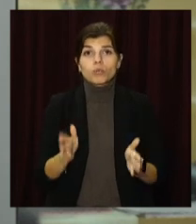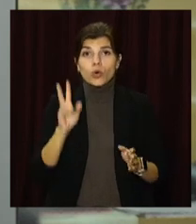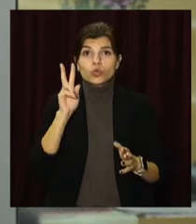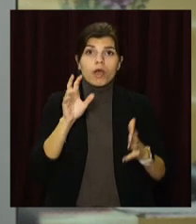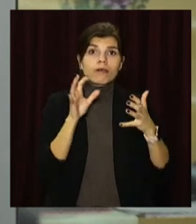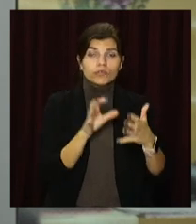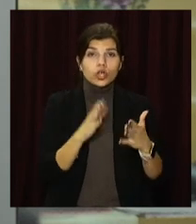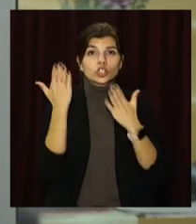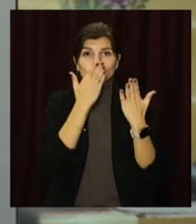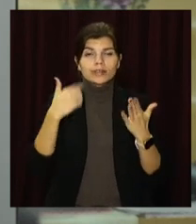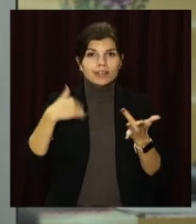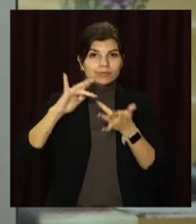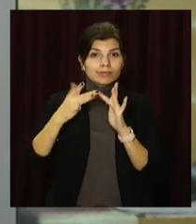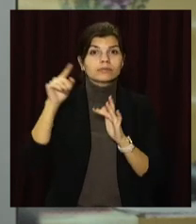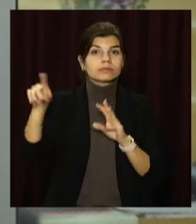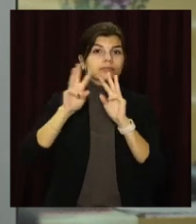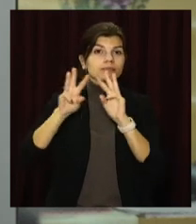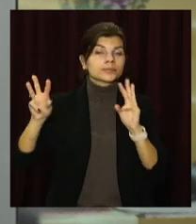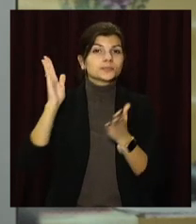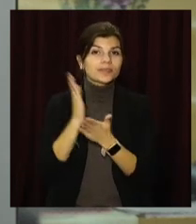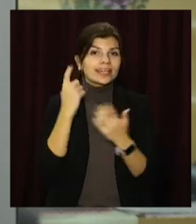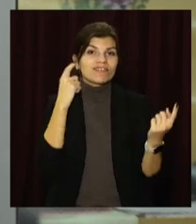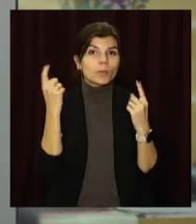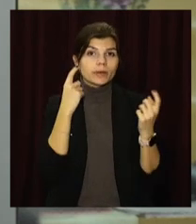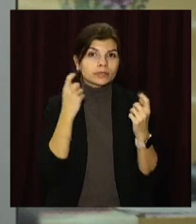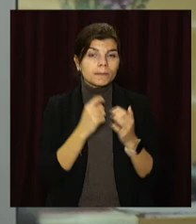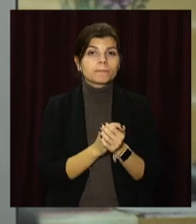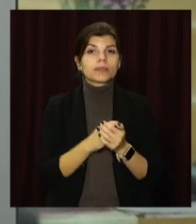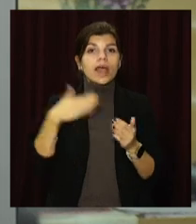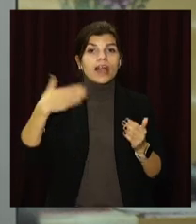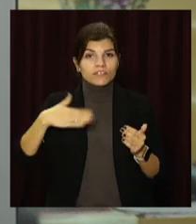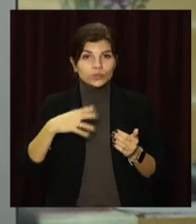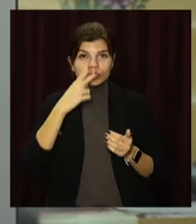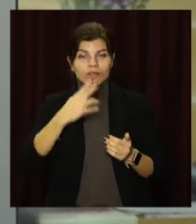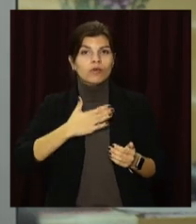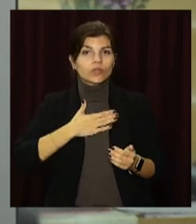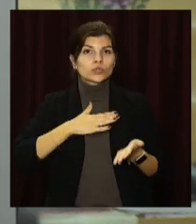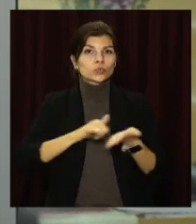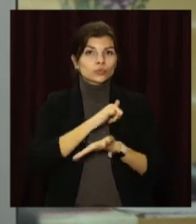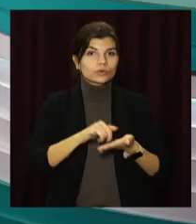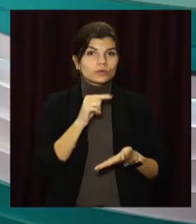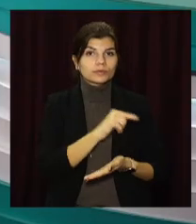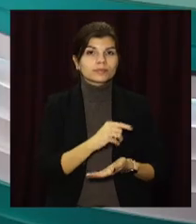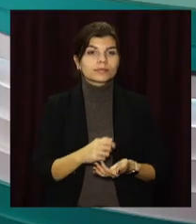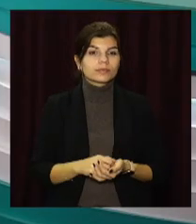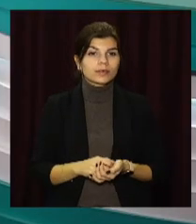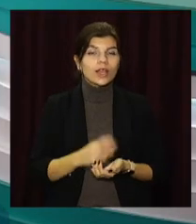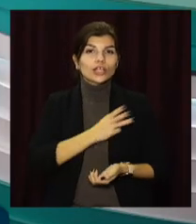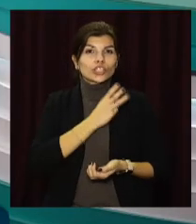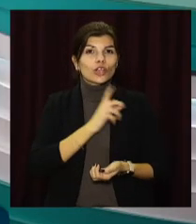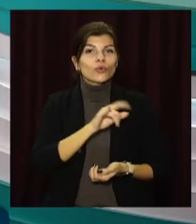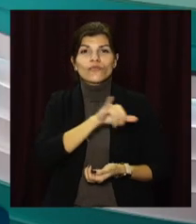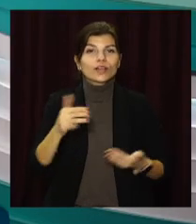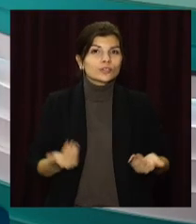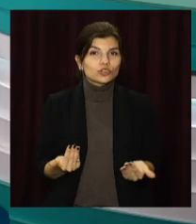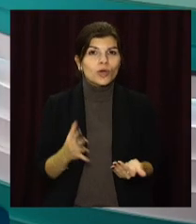автобусів, читайте на нашому сайті opentv.media. Сюжети переглядаєте на ютуб-каналі. Бажаю, щоб у